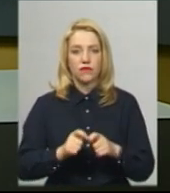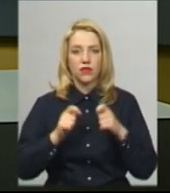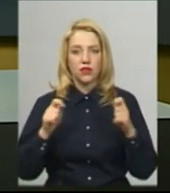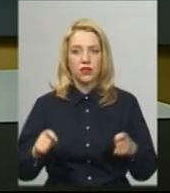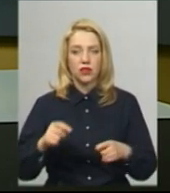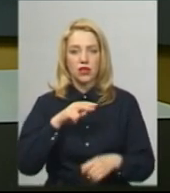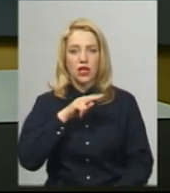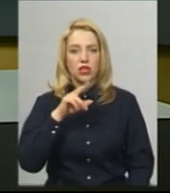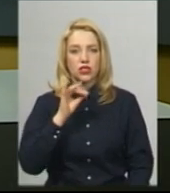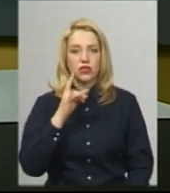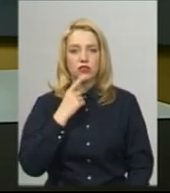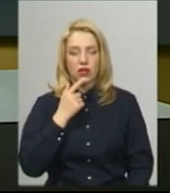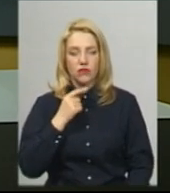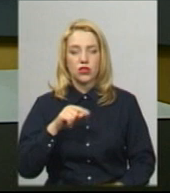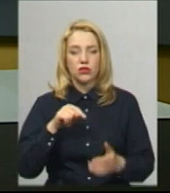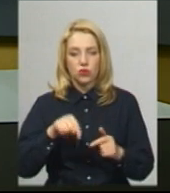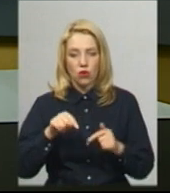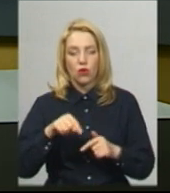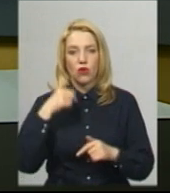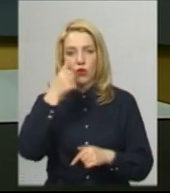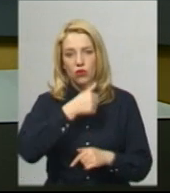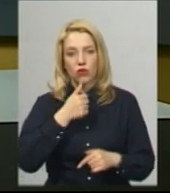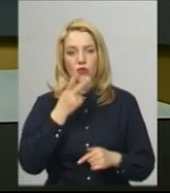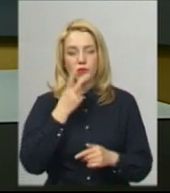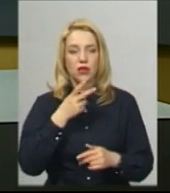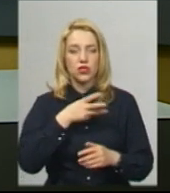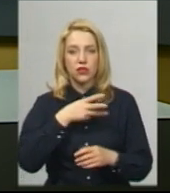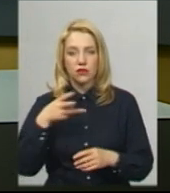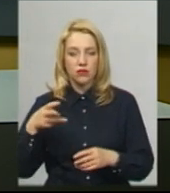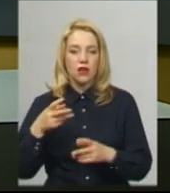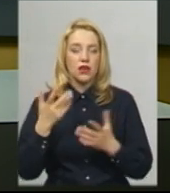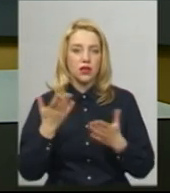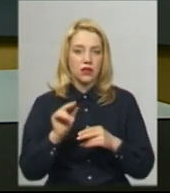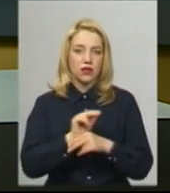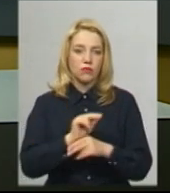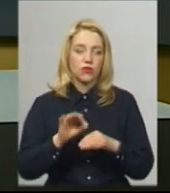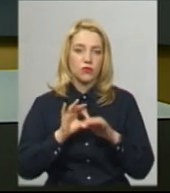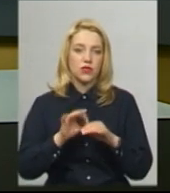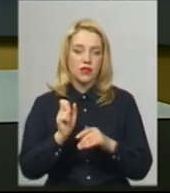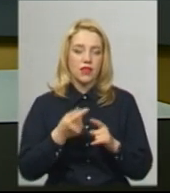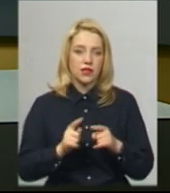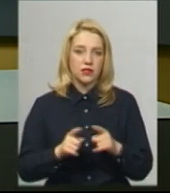червні цього року. Знімальна група Суспільного бачила, які ремонтні роботи ведуться на ділянці зараз.